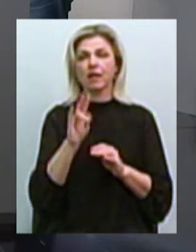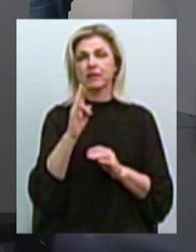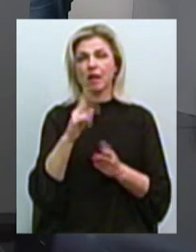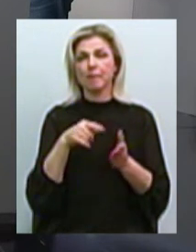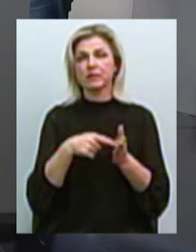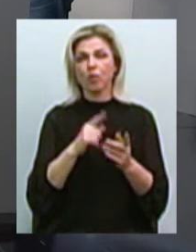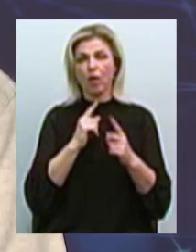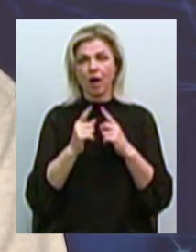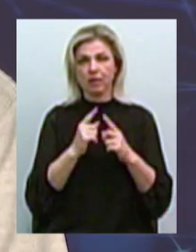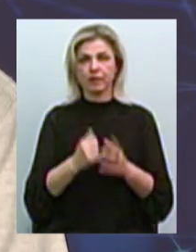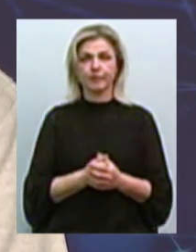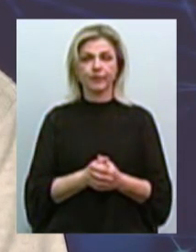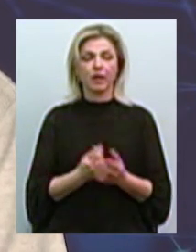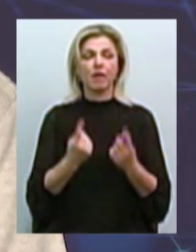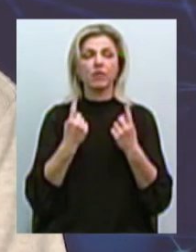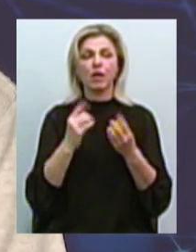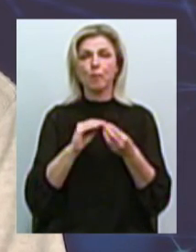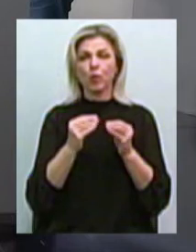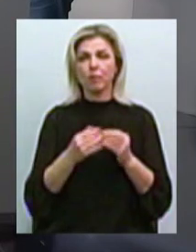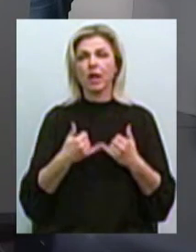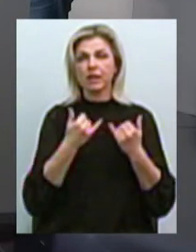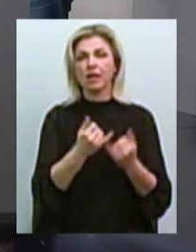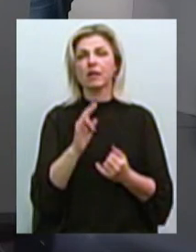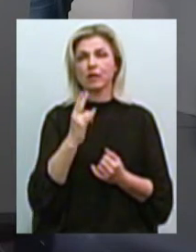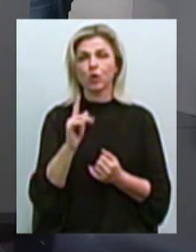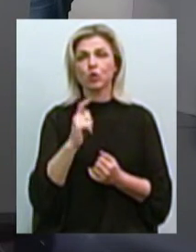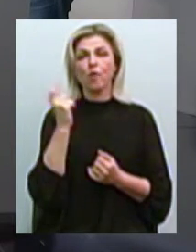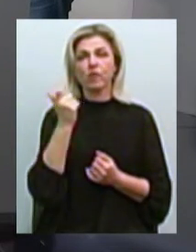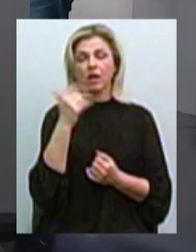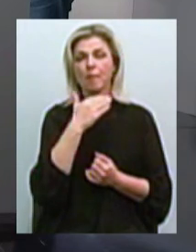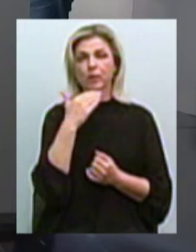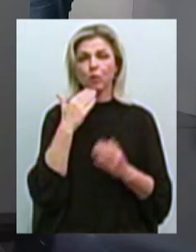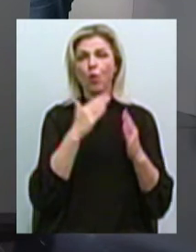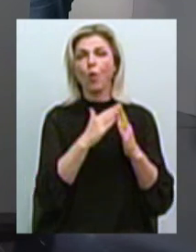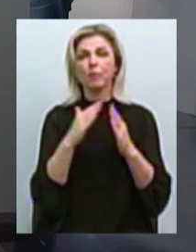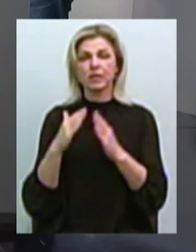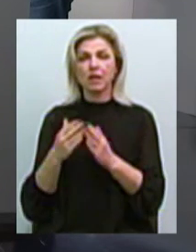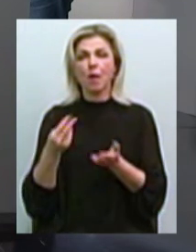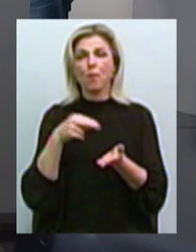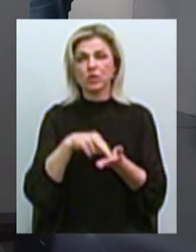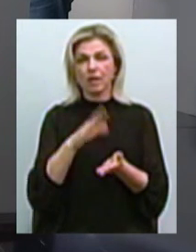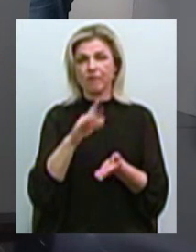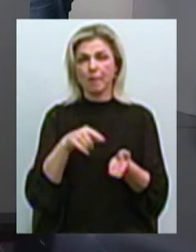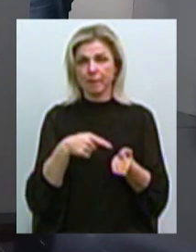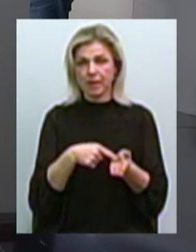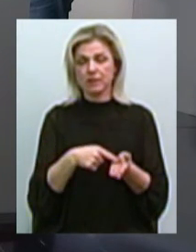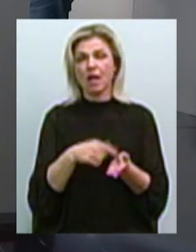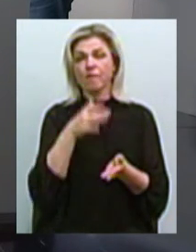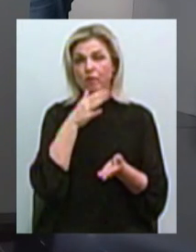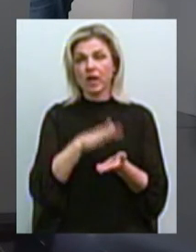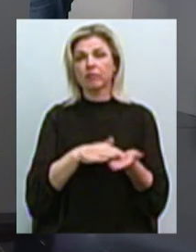міської ради. Велика проблема для Миколаєва – це те, що власники багатьох об'єктів розміщених в місті при поданні